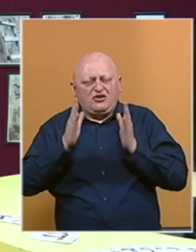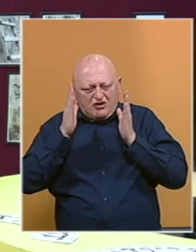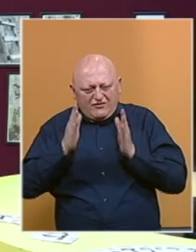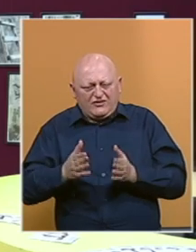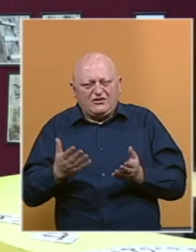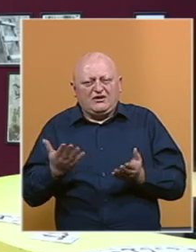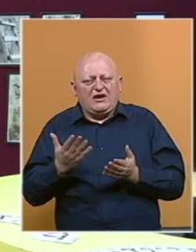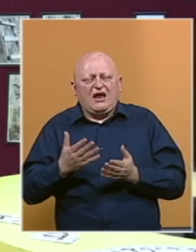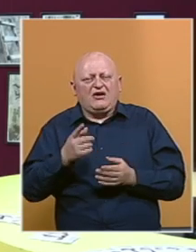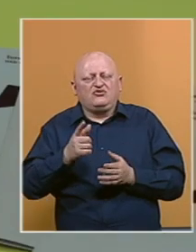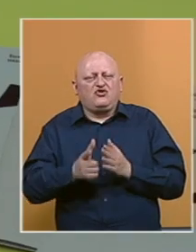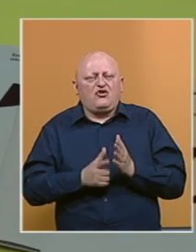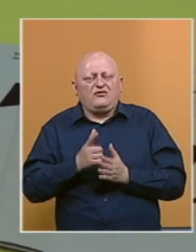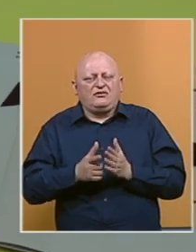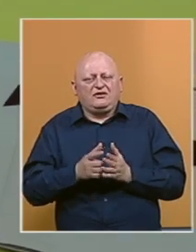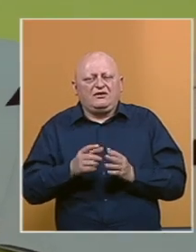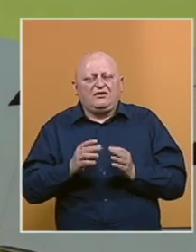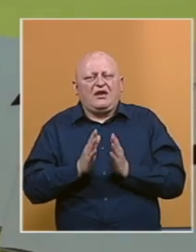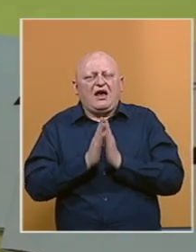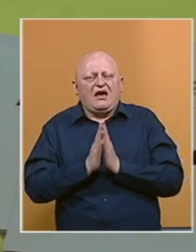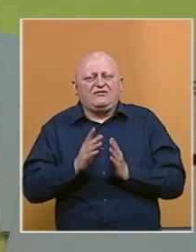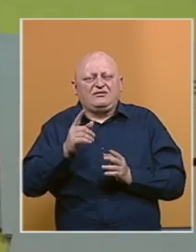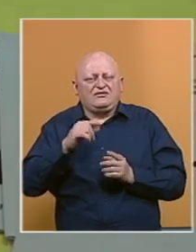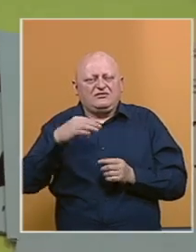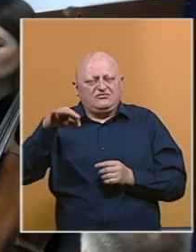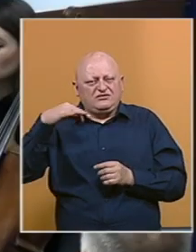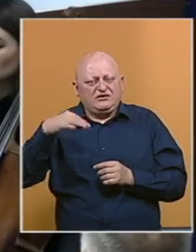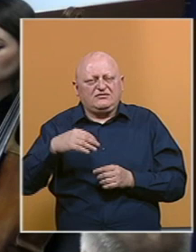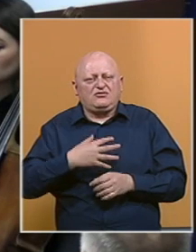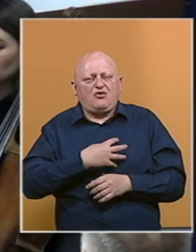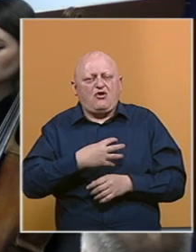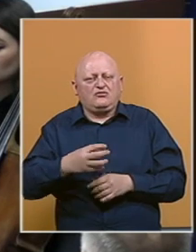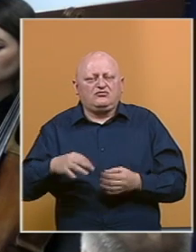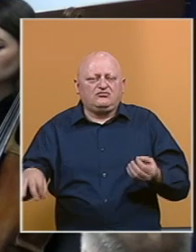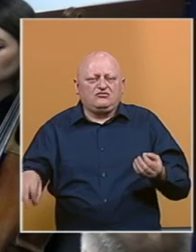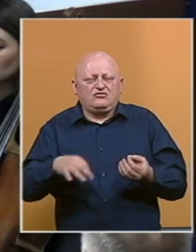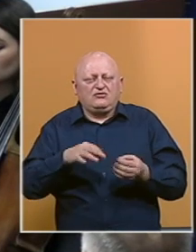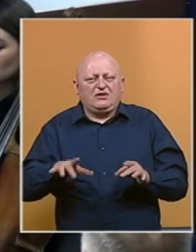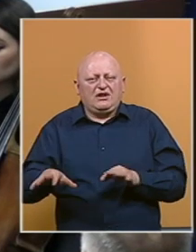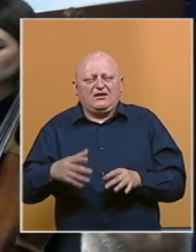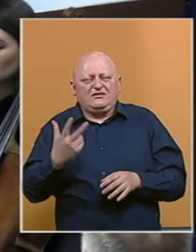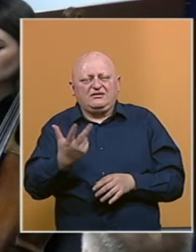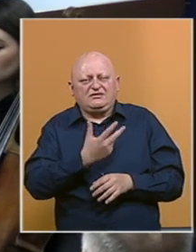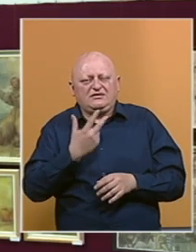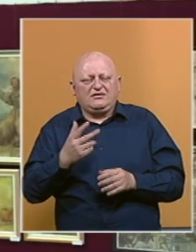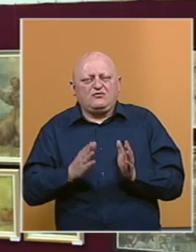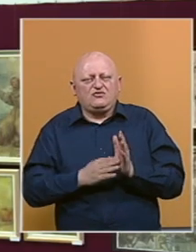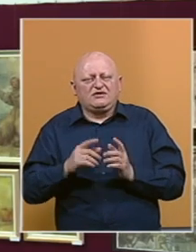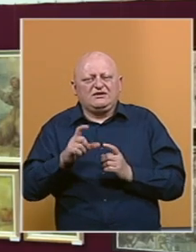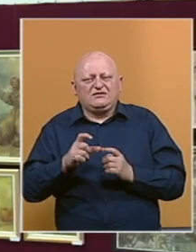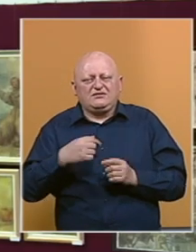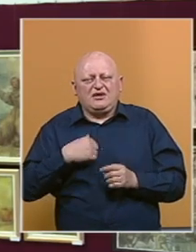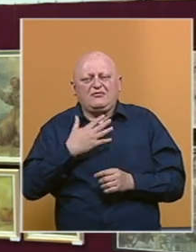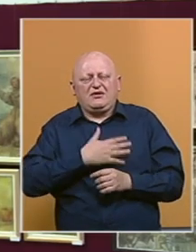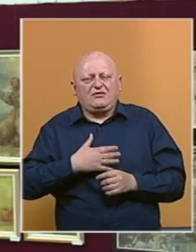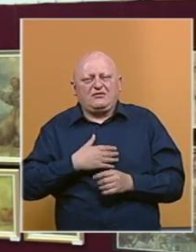je bila naravno u to vrijeme. Advent s Franjevcima u Srebrenici dodatno je obogaćeni koncertom klavirskog trija muzika sa Linea. Nama je